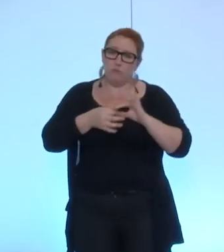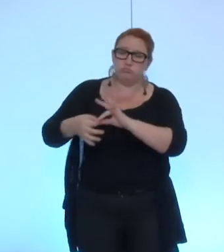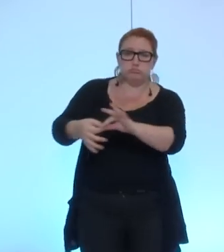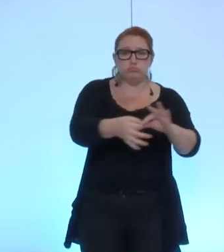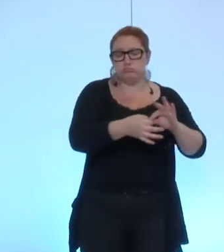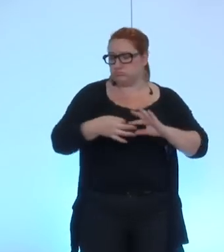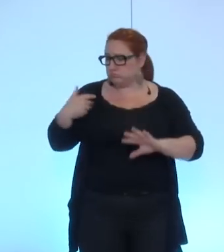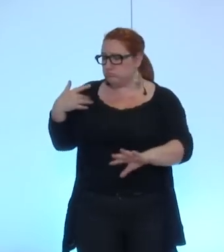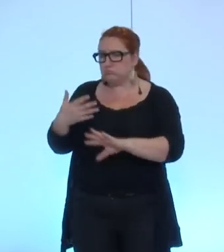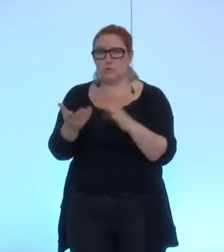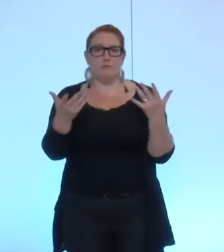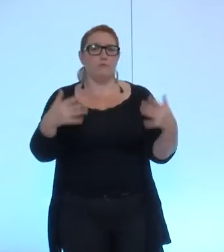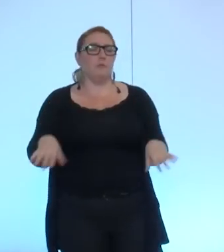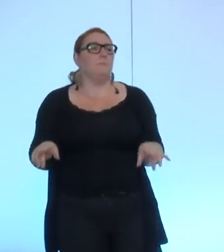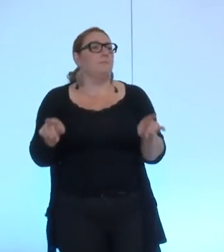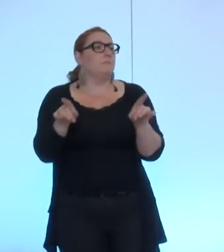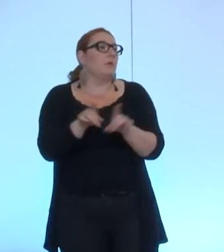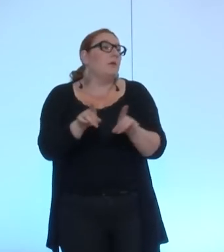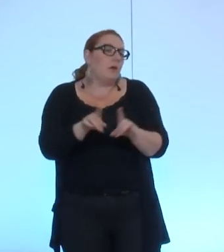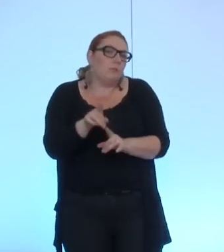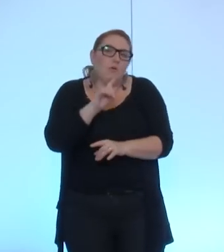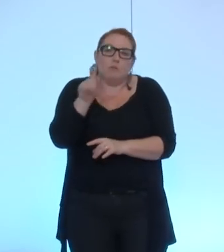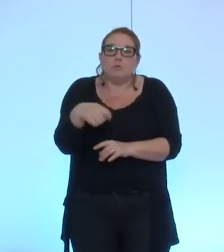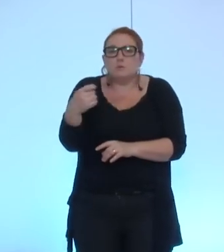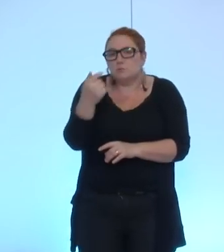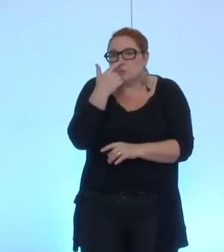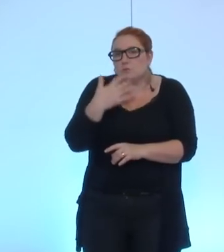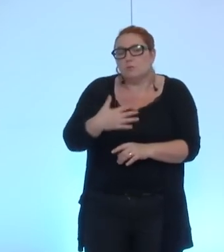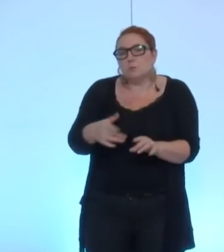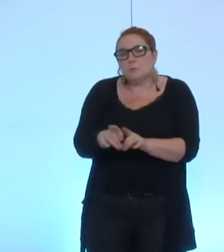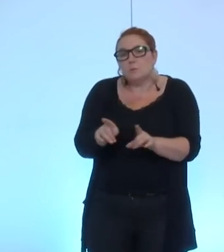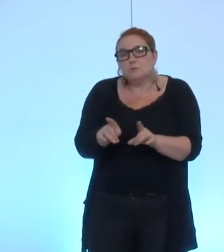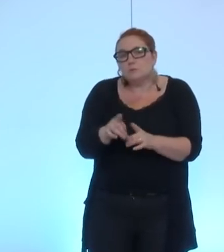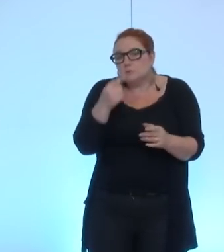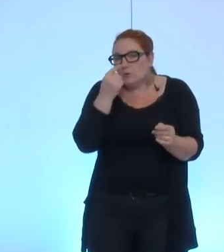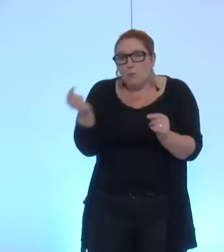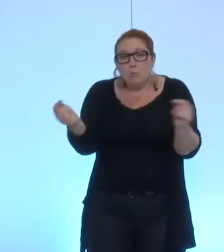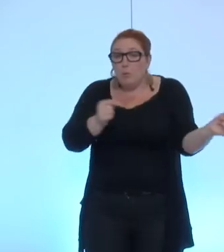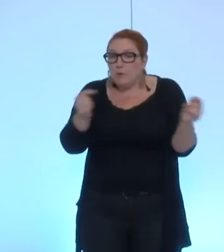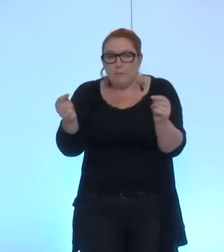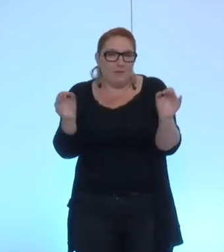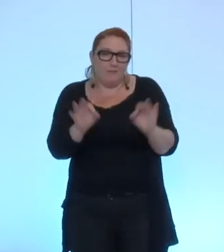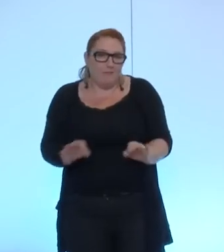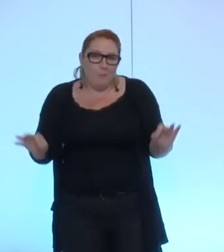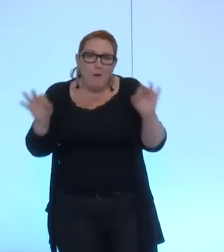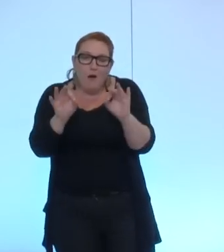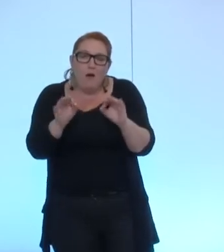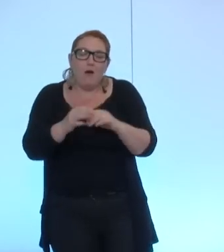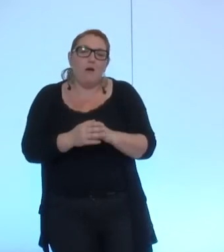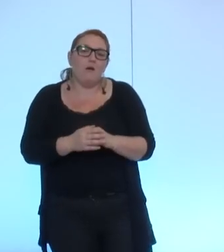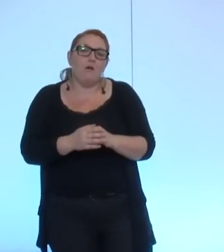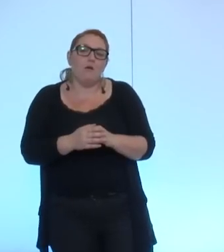Également, sans doute, qu'il n'y aura pas de place à la polémique, mais bien